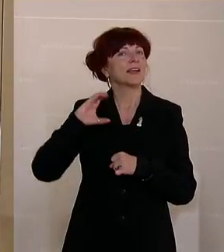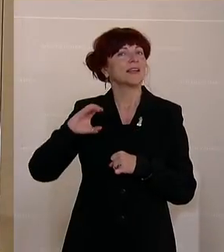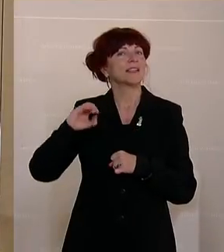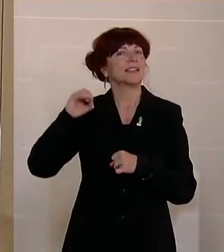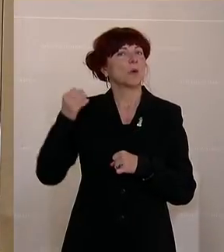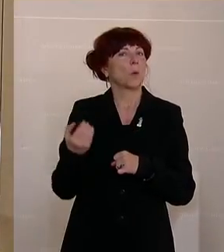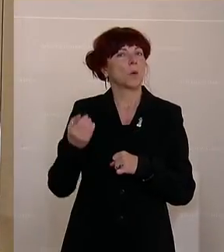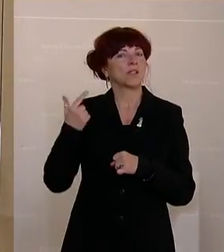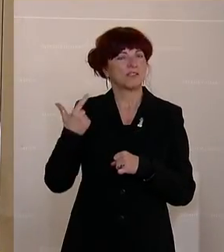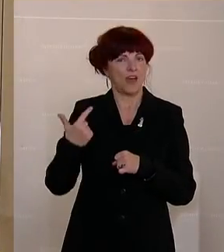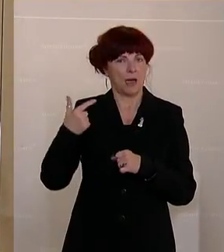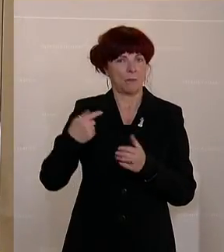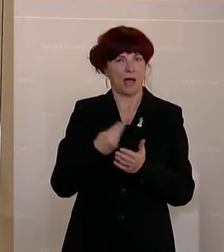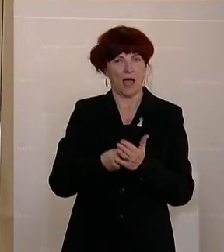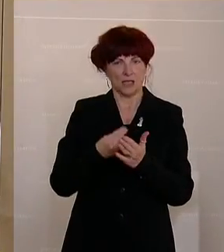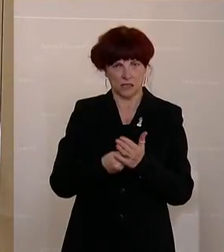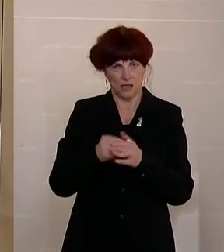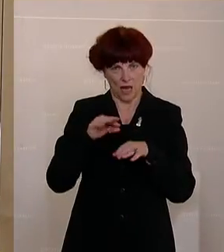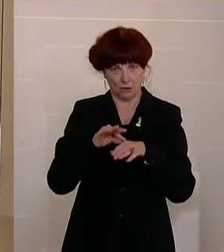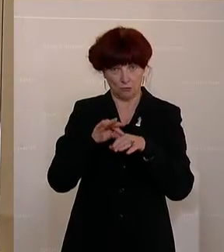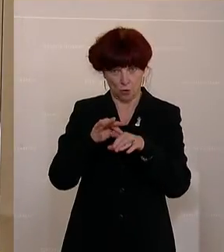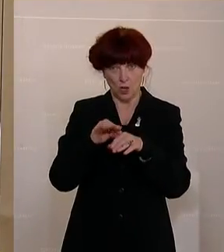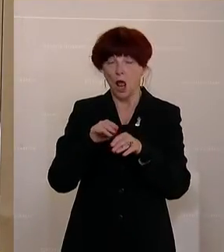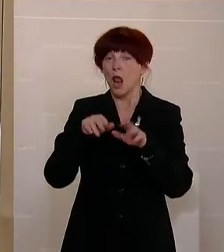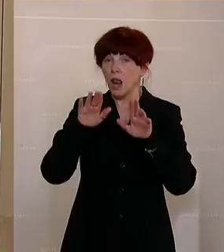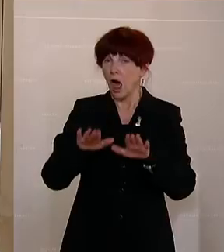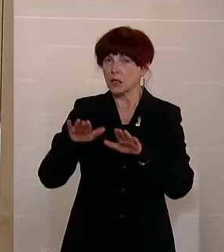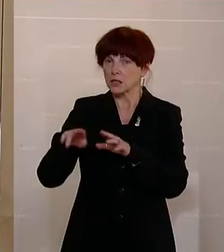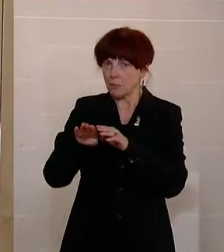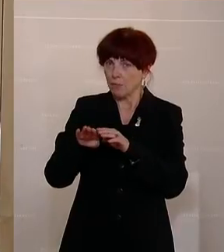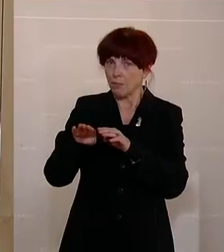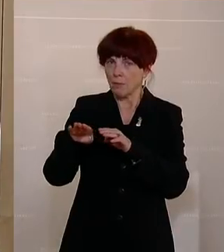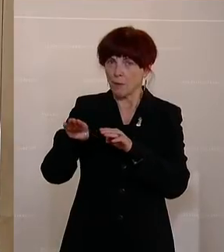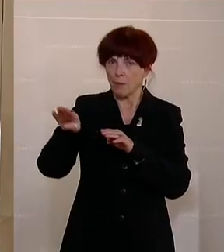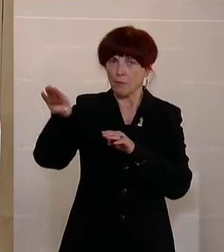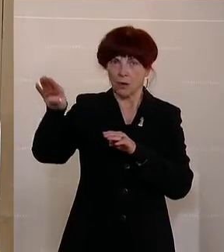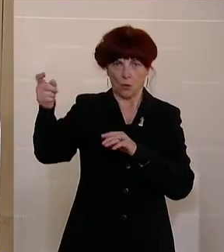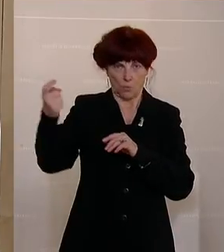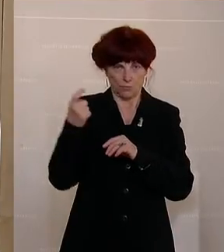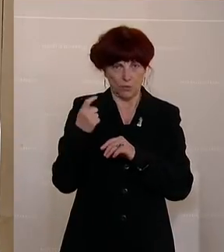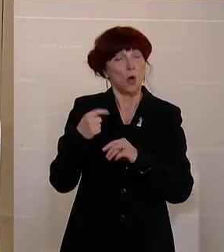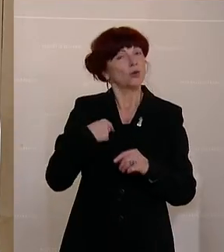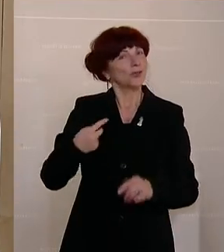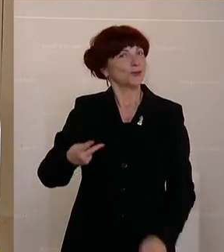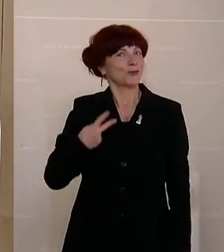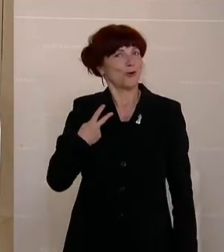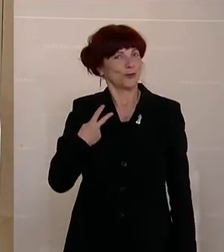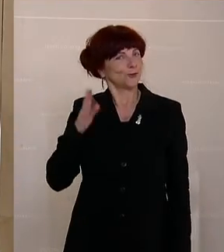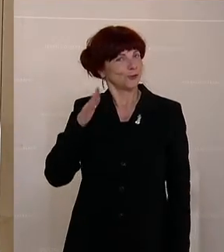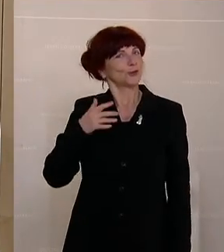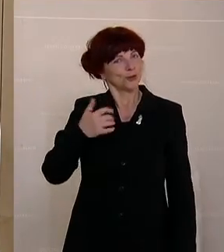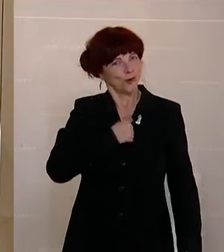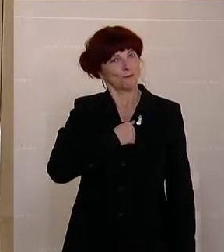einführen, der mit der Zeit immer mehr wird, der ansteigen wird. Und ich bin sehr stolz darauf, dass wir das geschafft haben. Immerhin